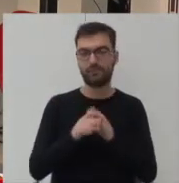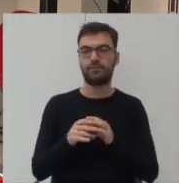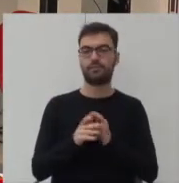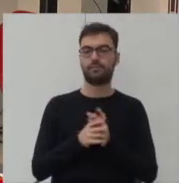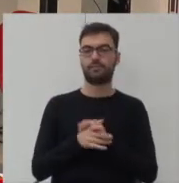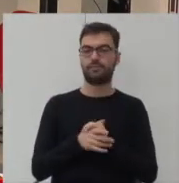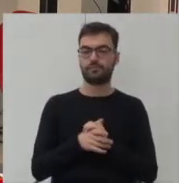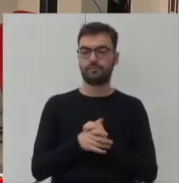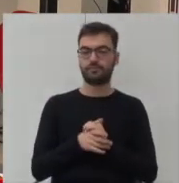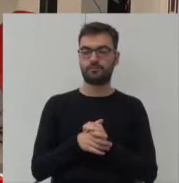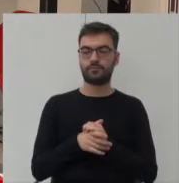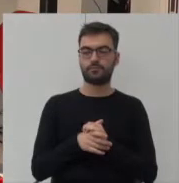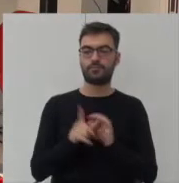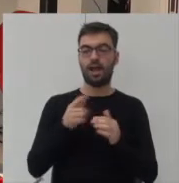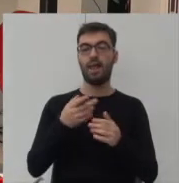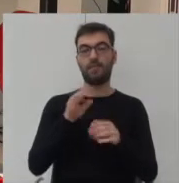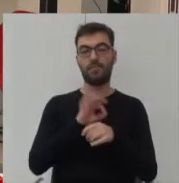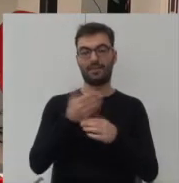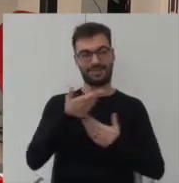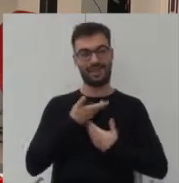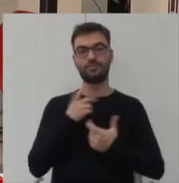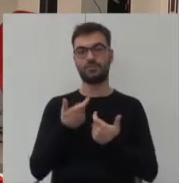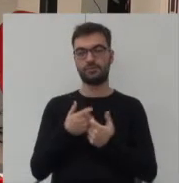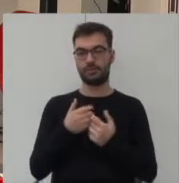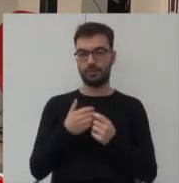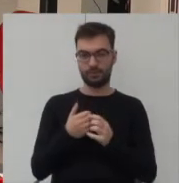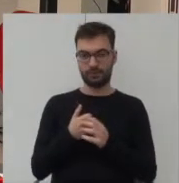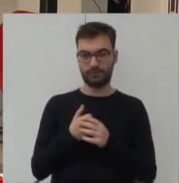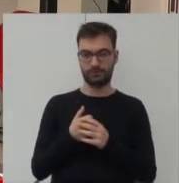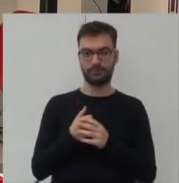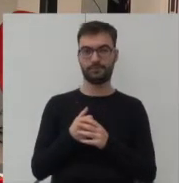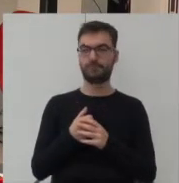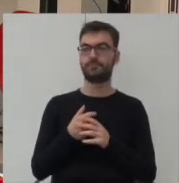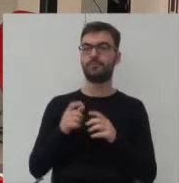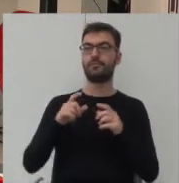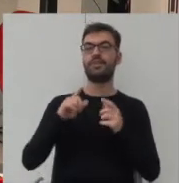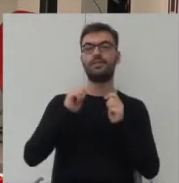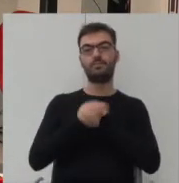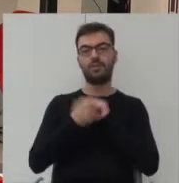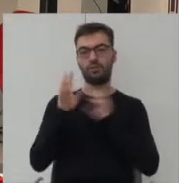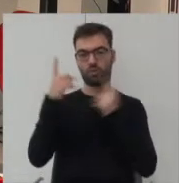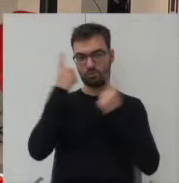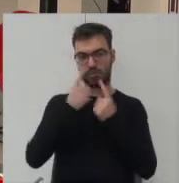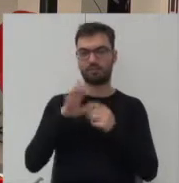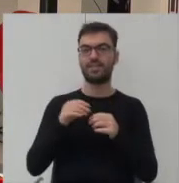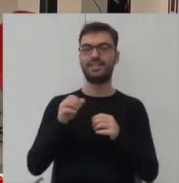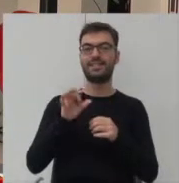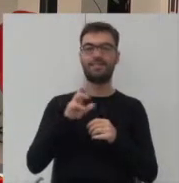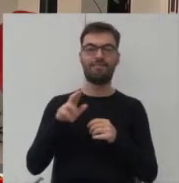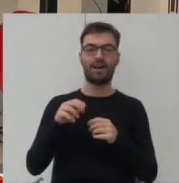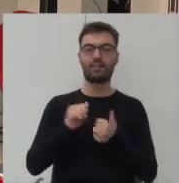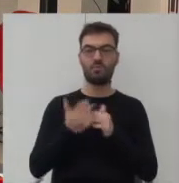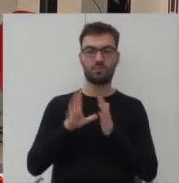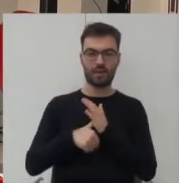wartość dodaną, że one przesuwają tak naprawdę cały sposób myślenia. Po skwerze sportów miejskich, po tych